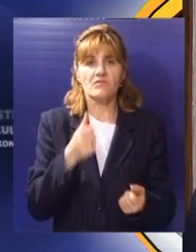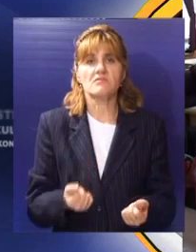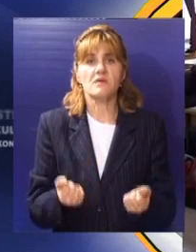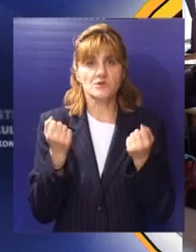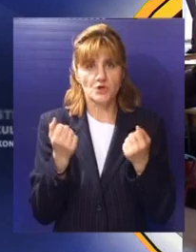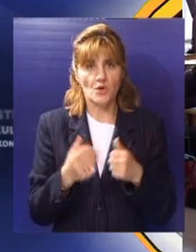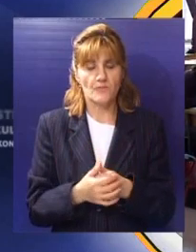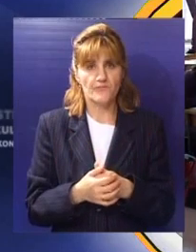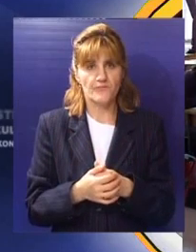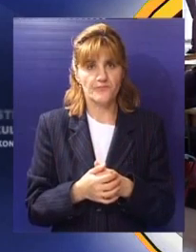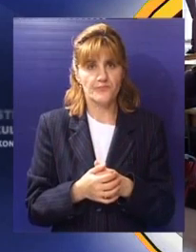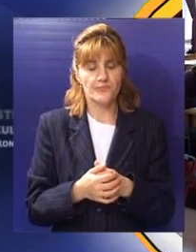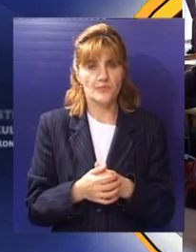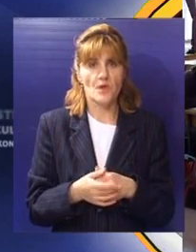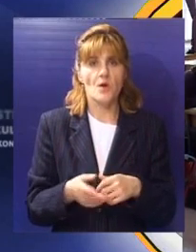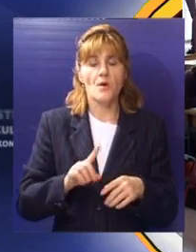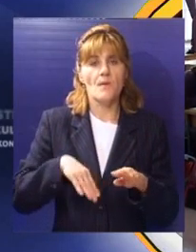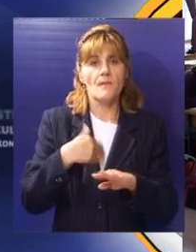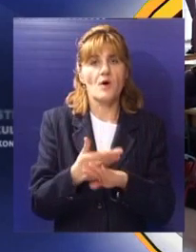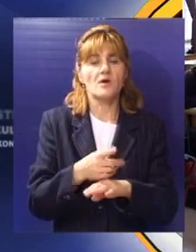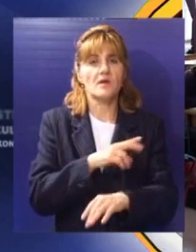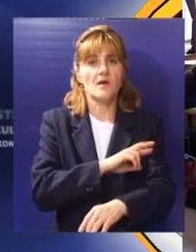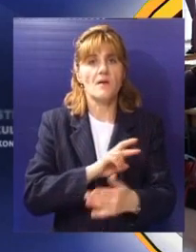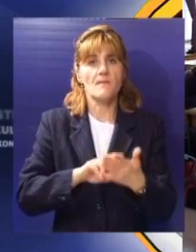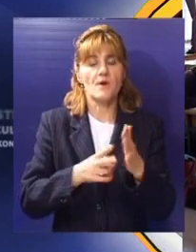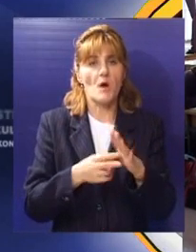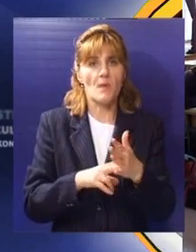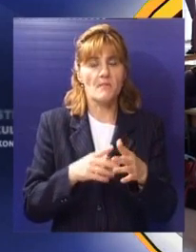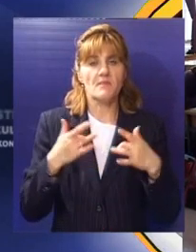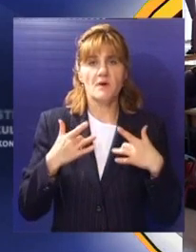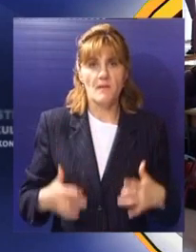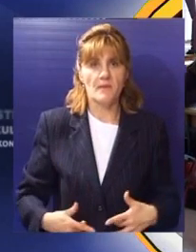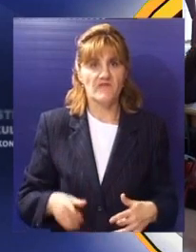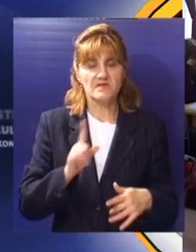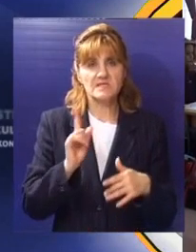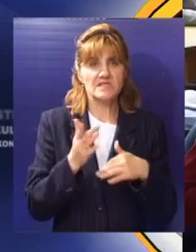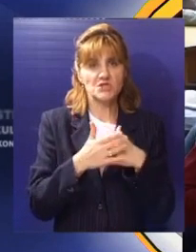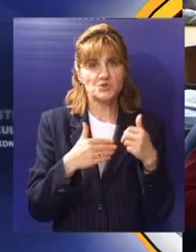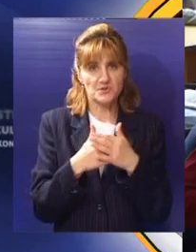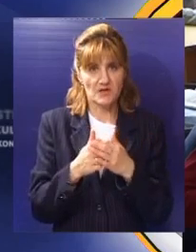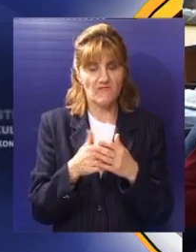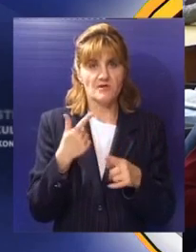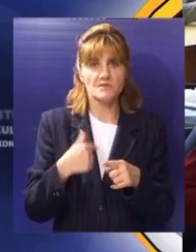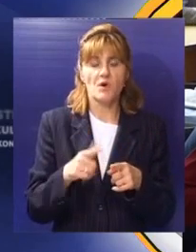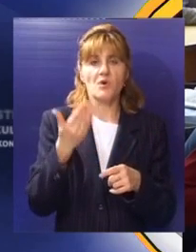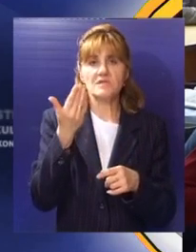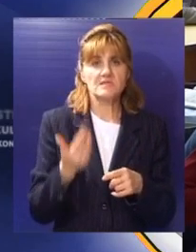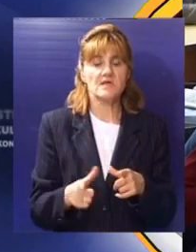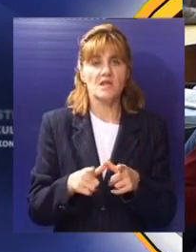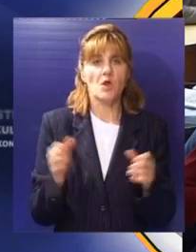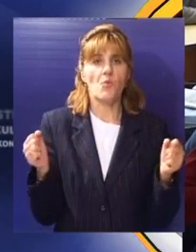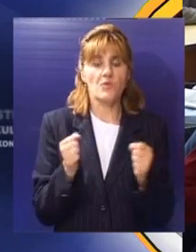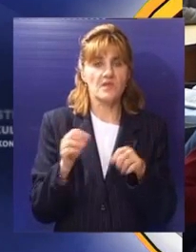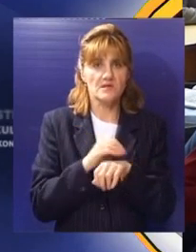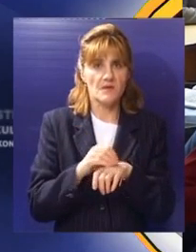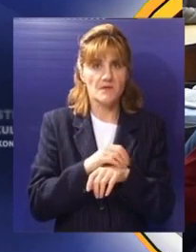teško. Pored svih navedenih problema, prosvetari kažu da nisu zadovoljen njihovim standardom. Prosečna zarada u decembru prošle